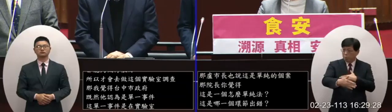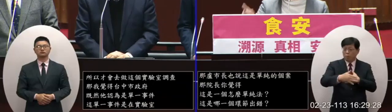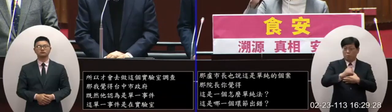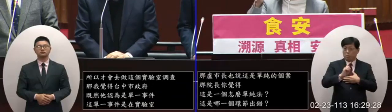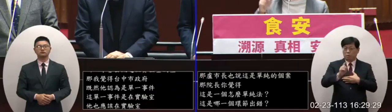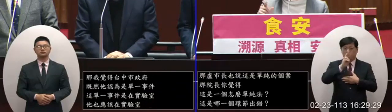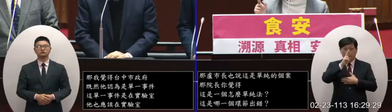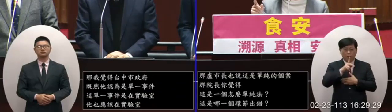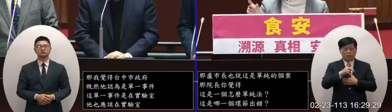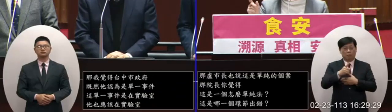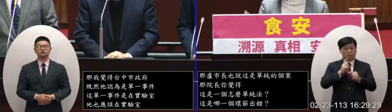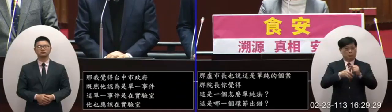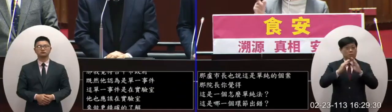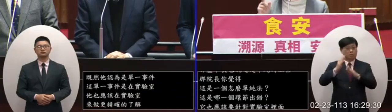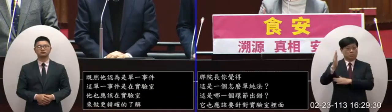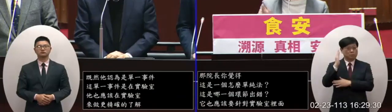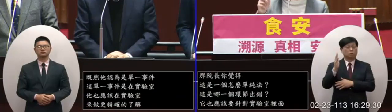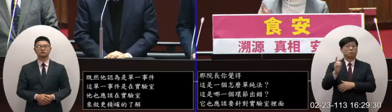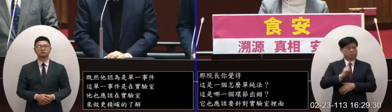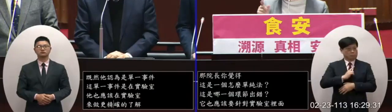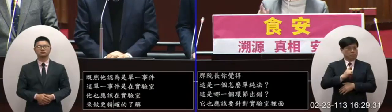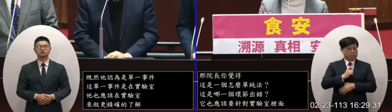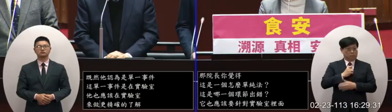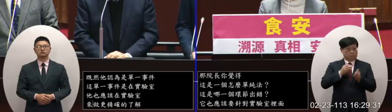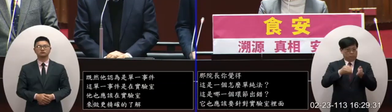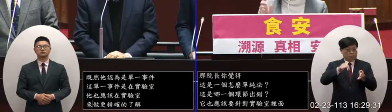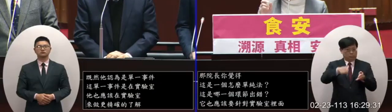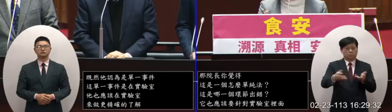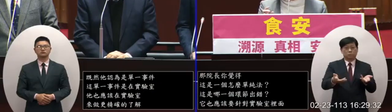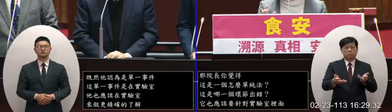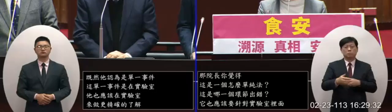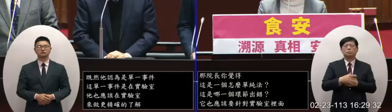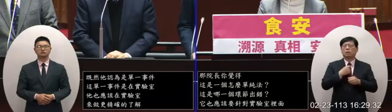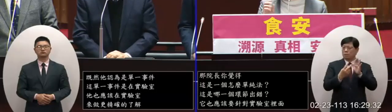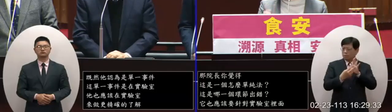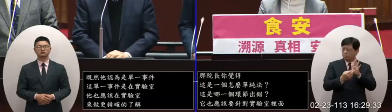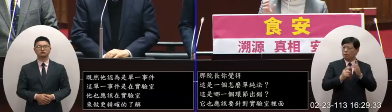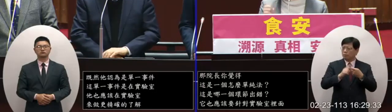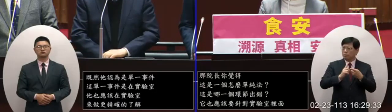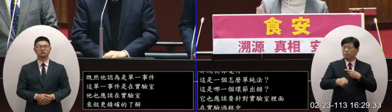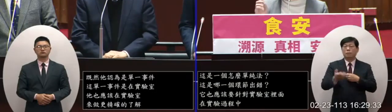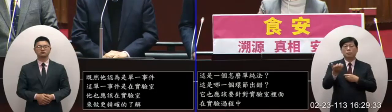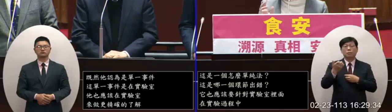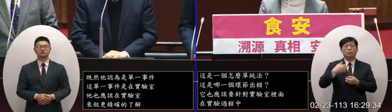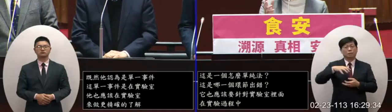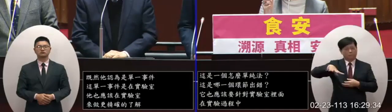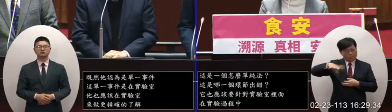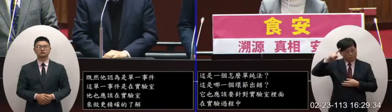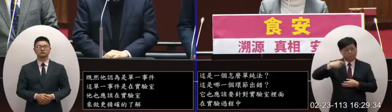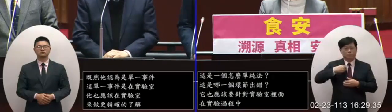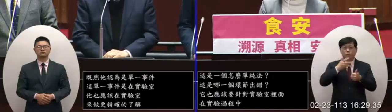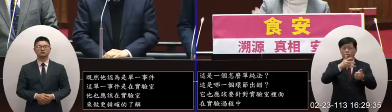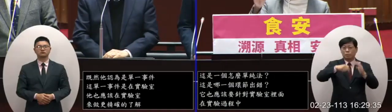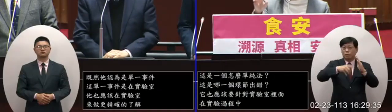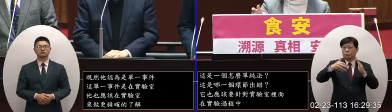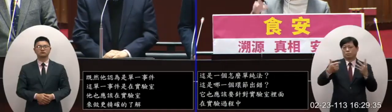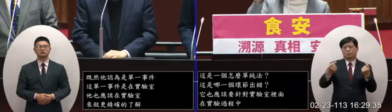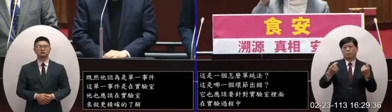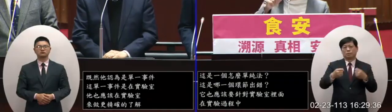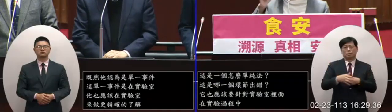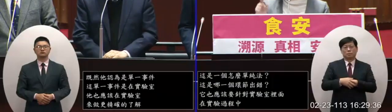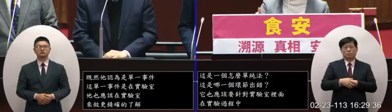環節出錯台中市政府也必須對這件事情給個交代就如同我剛剛一開始問院長的